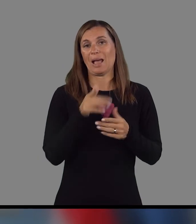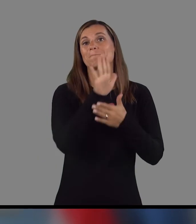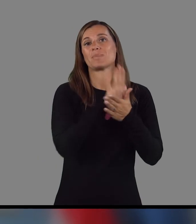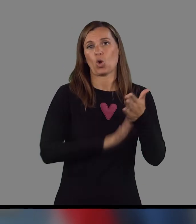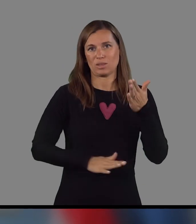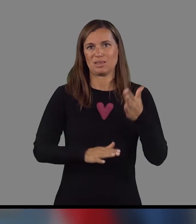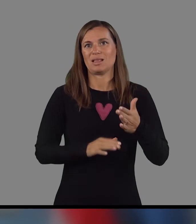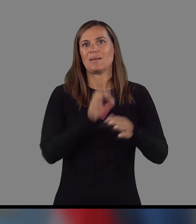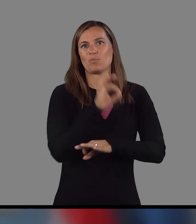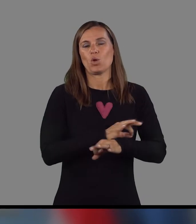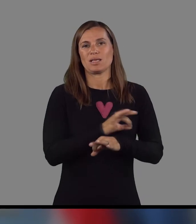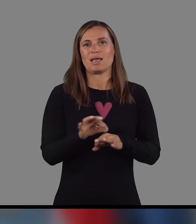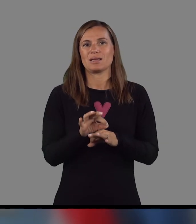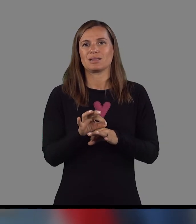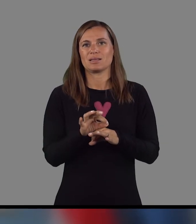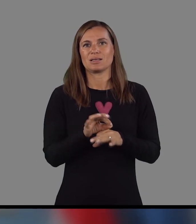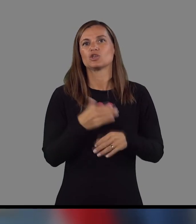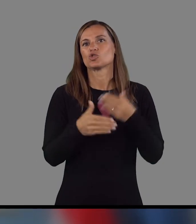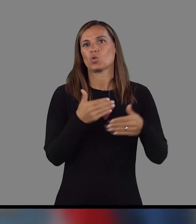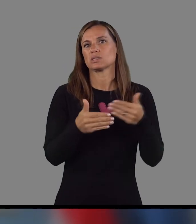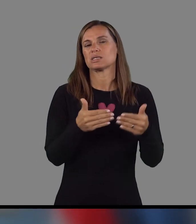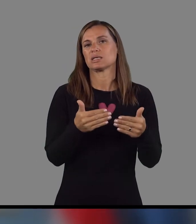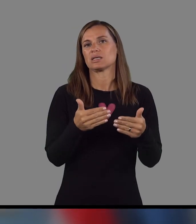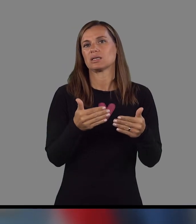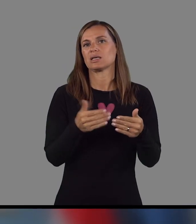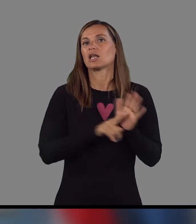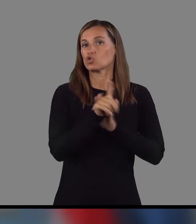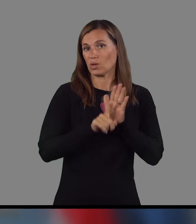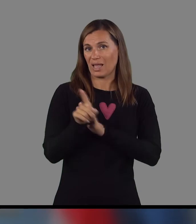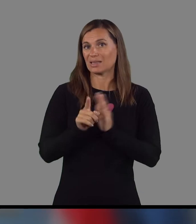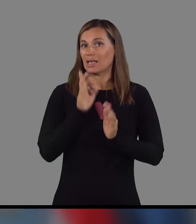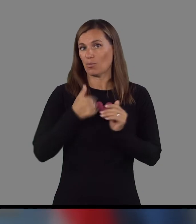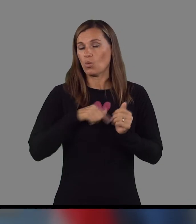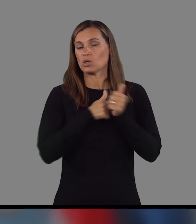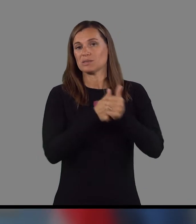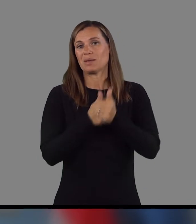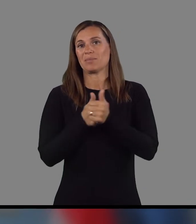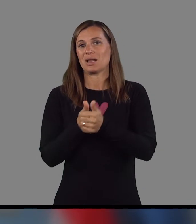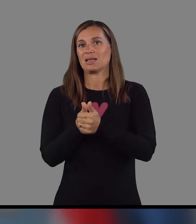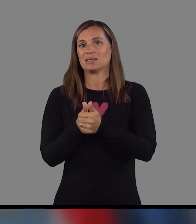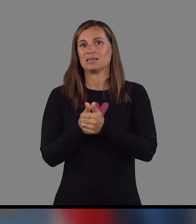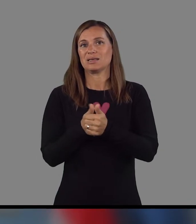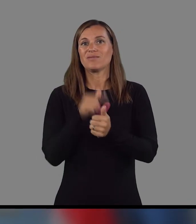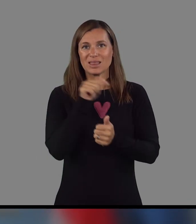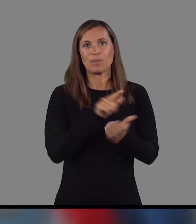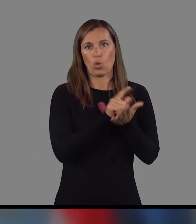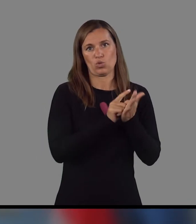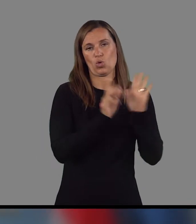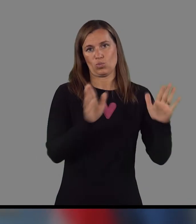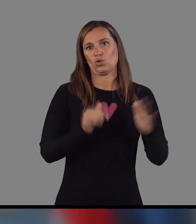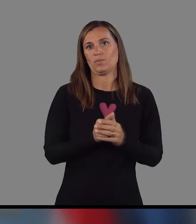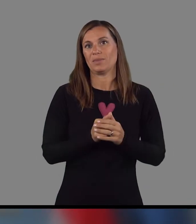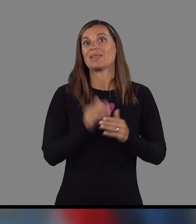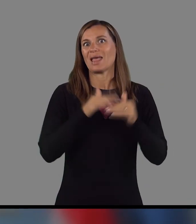potem ta pilotni projekt skozi, pravzaprav skozi rezultate, ki jih bomo spremljali v tem